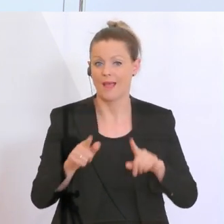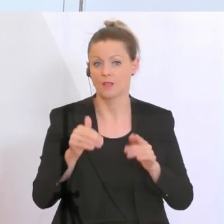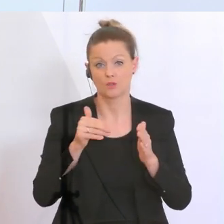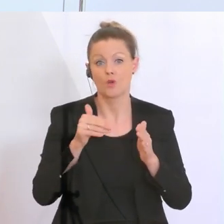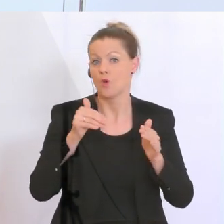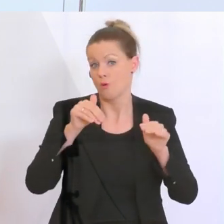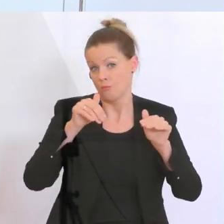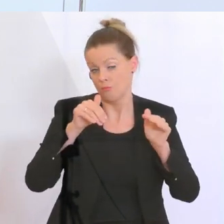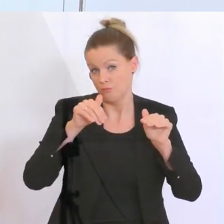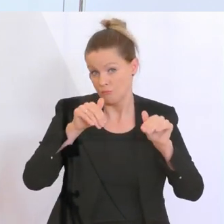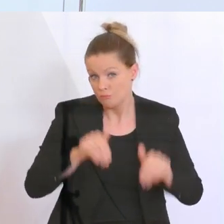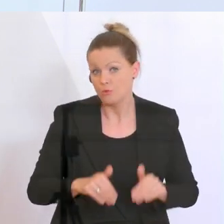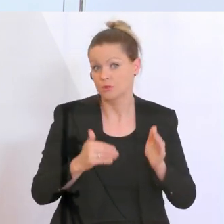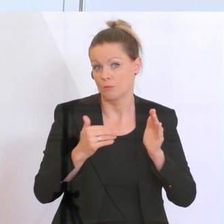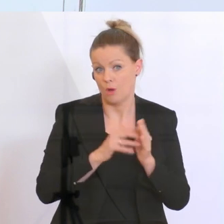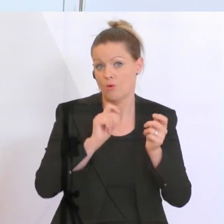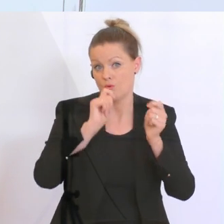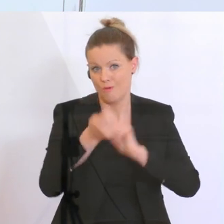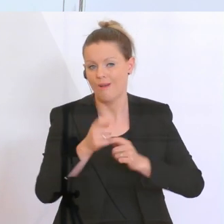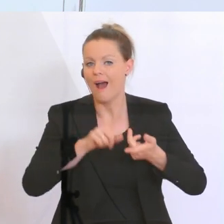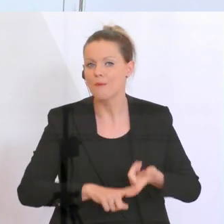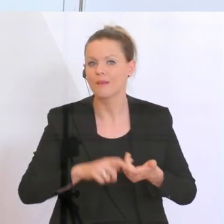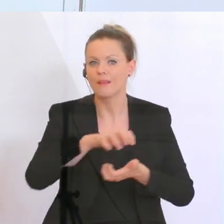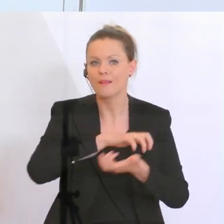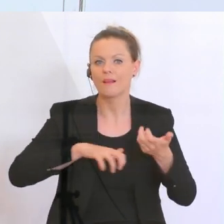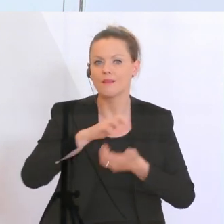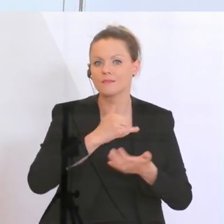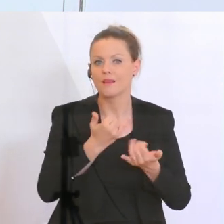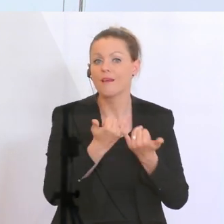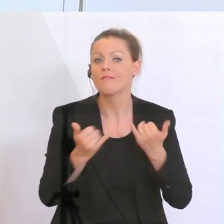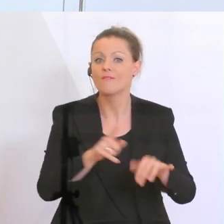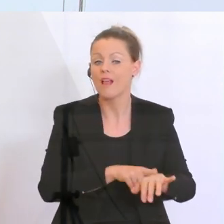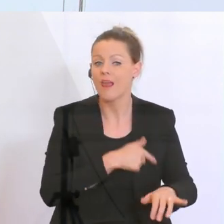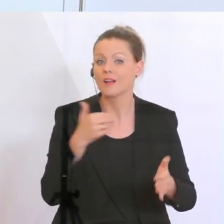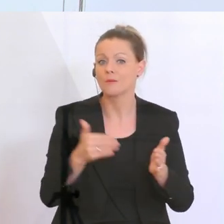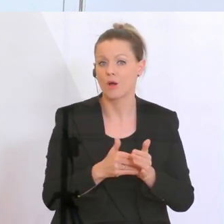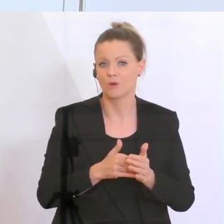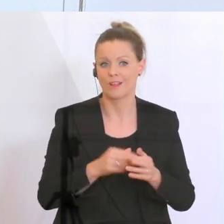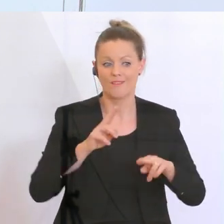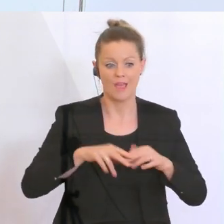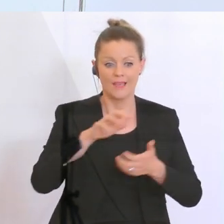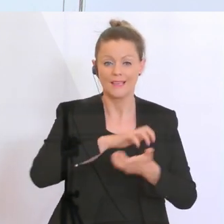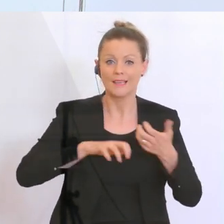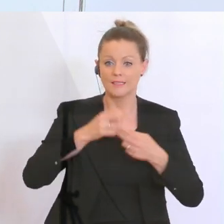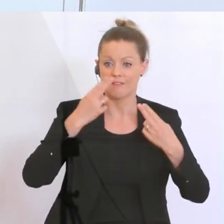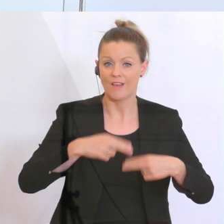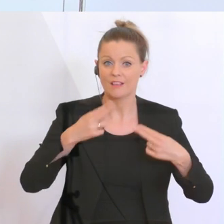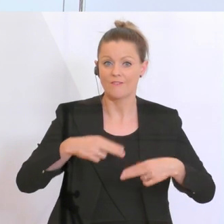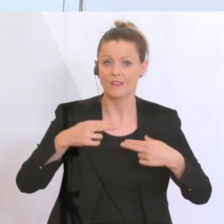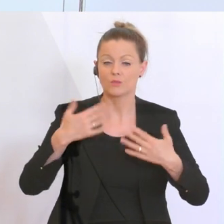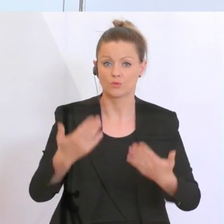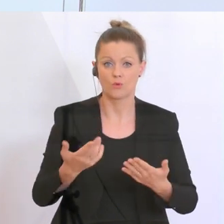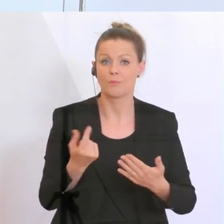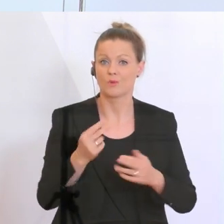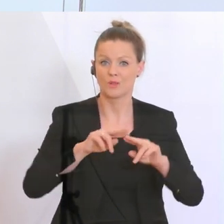die Krise dauert. Und wenn sich die Entwicklung so weiterträgt wie bisher, nämlich, dass die Maßnahmen, die die